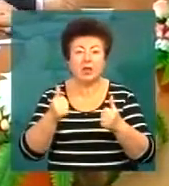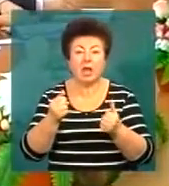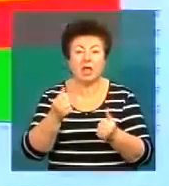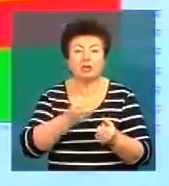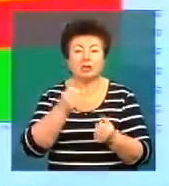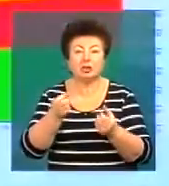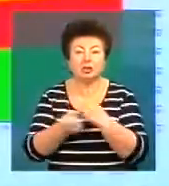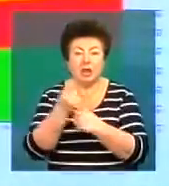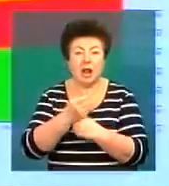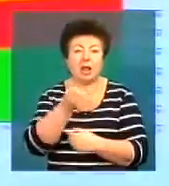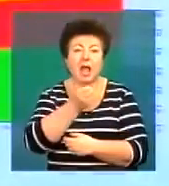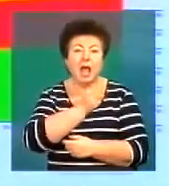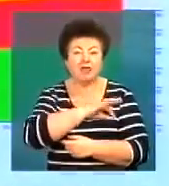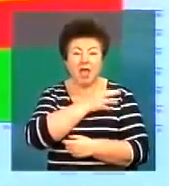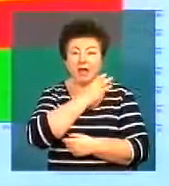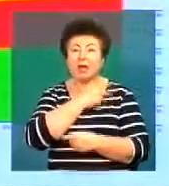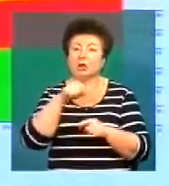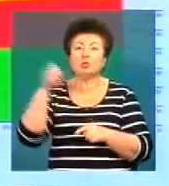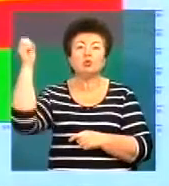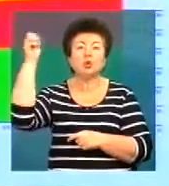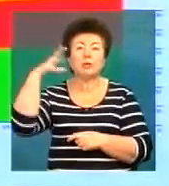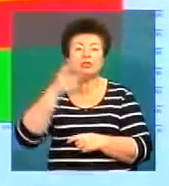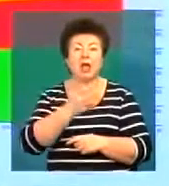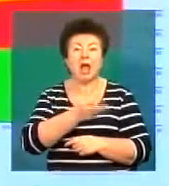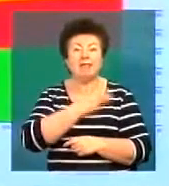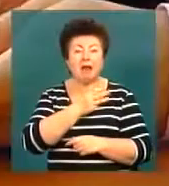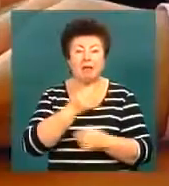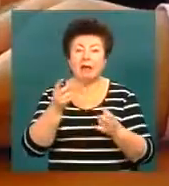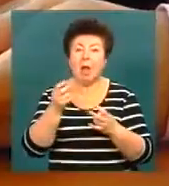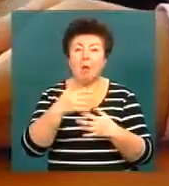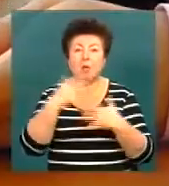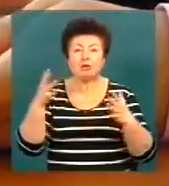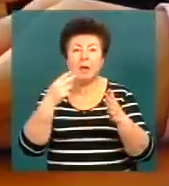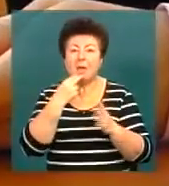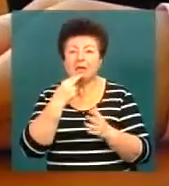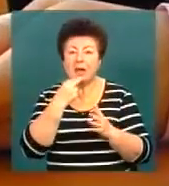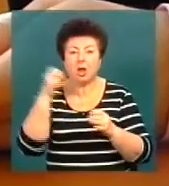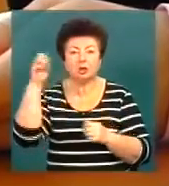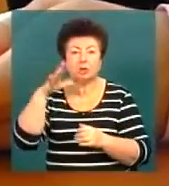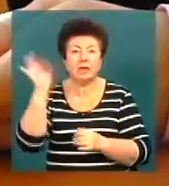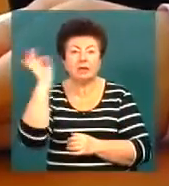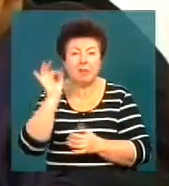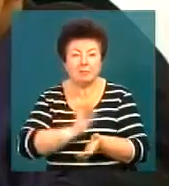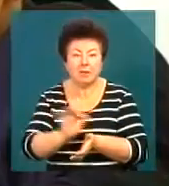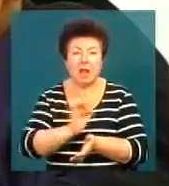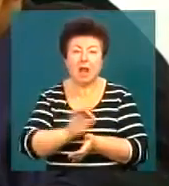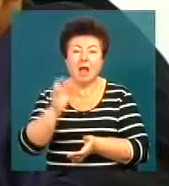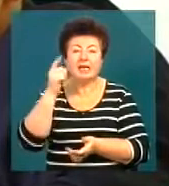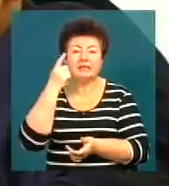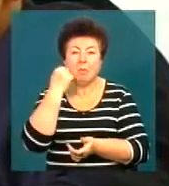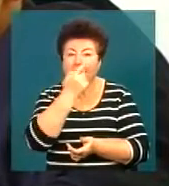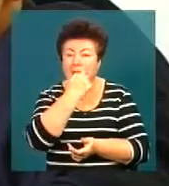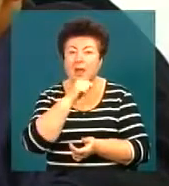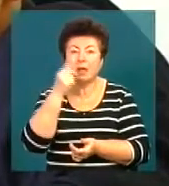енергії, і тут найшвидше розвивається саме сонячна енергетика. Найбільше сонячних батарей виробляють зараз Німеччина, Іспанія та Японія.